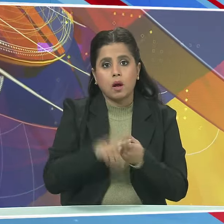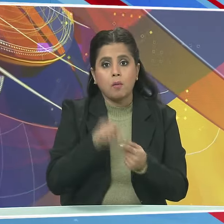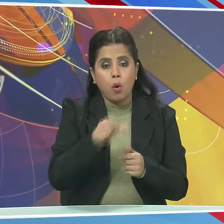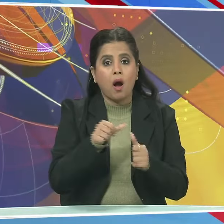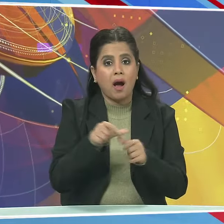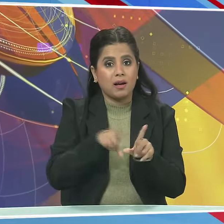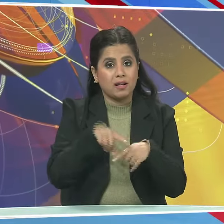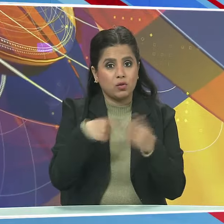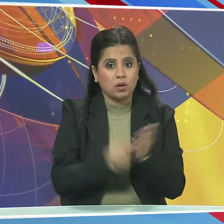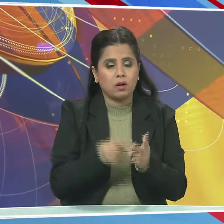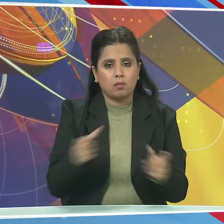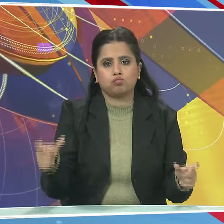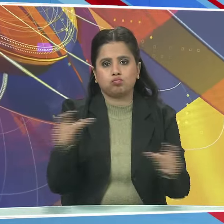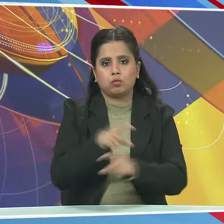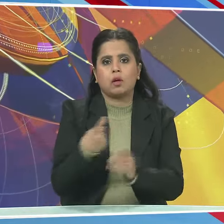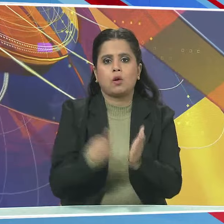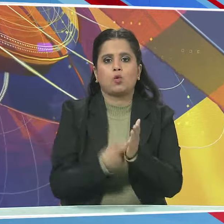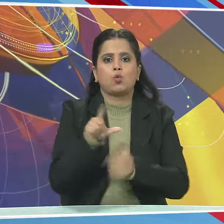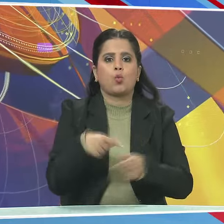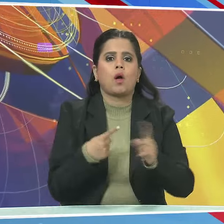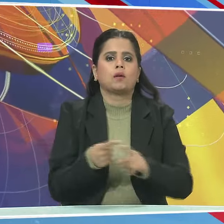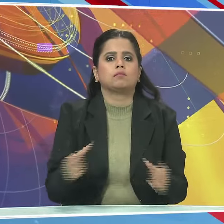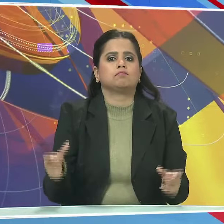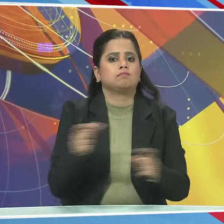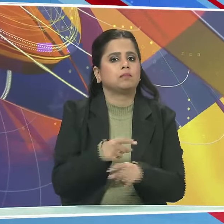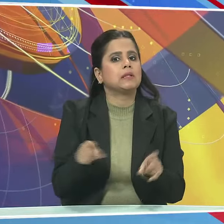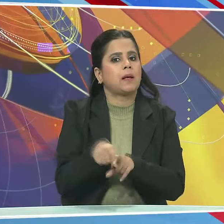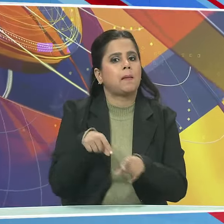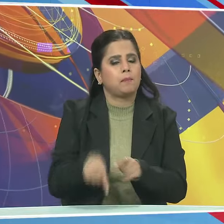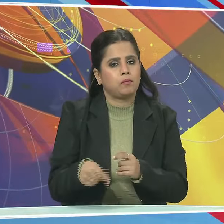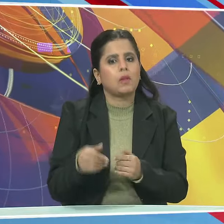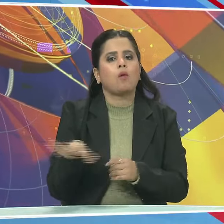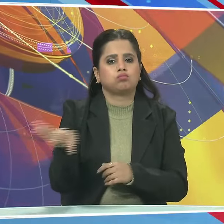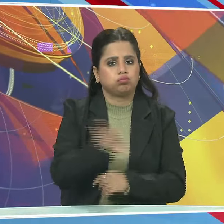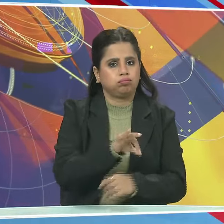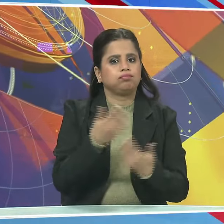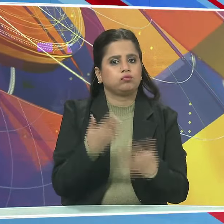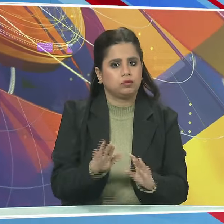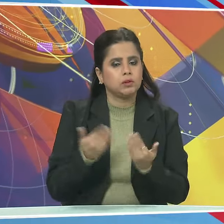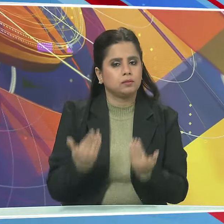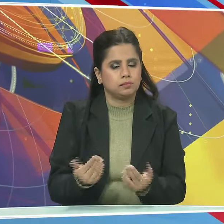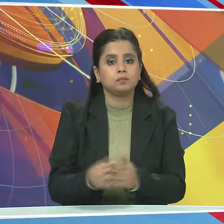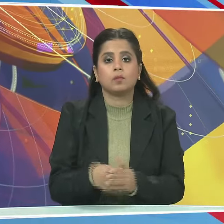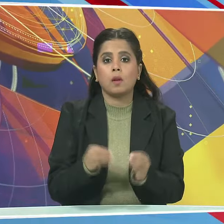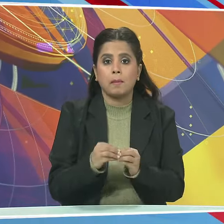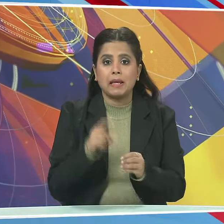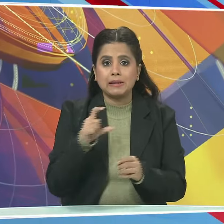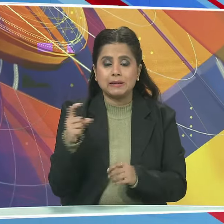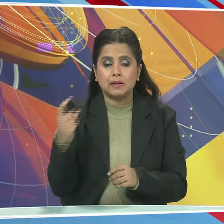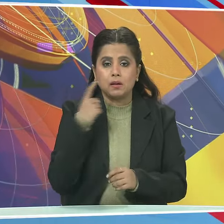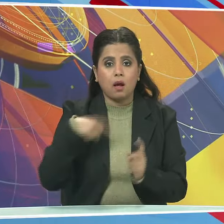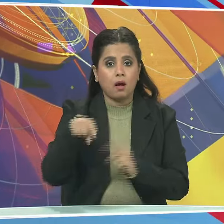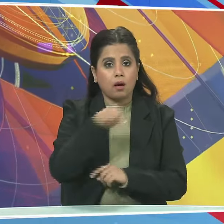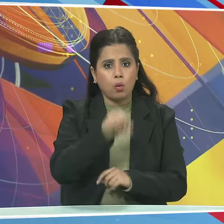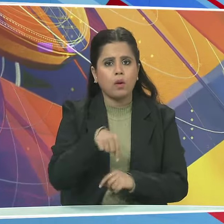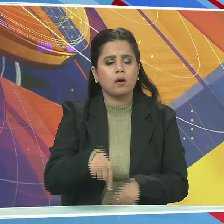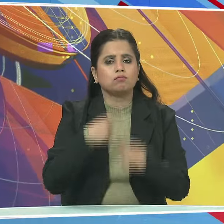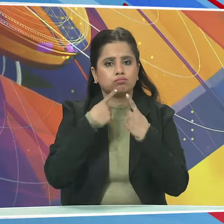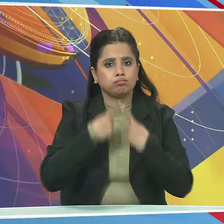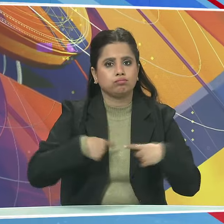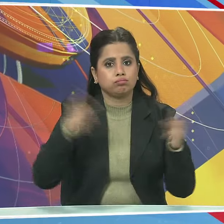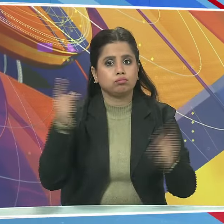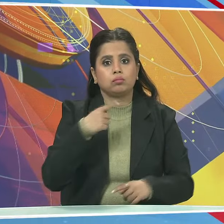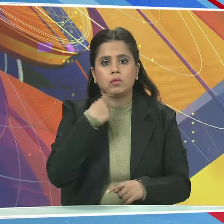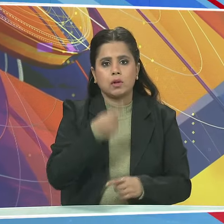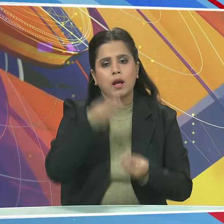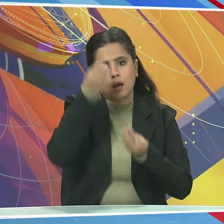जगह रजट पाटिदार को रिप्लेस्मेंट के तौर पर शामिल किया गया है बिसी सी आय ने एक बयान जारी